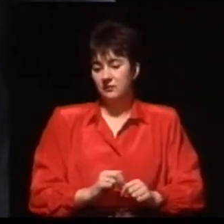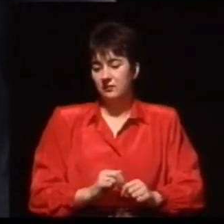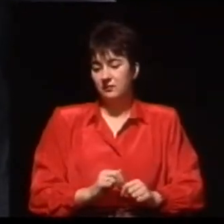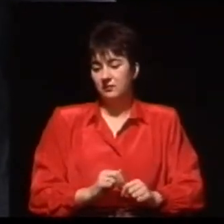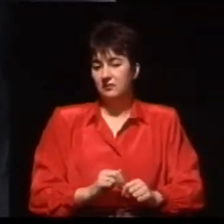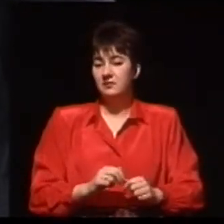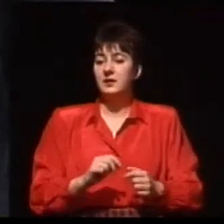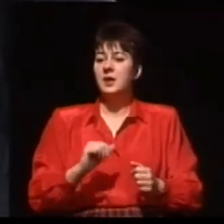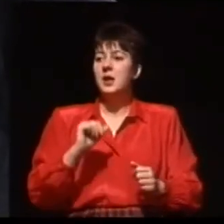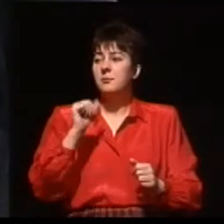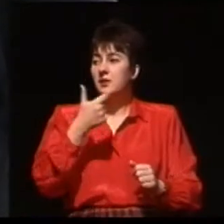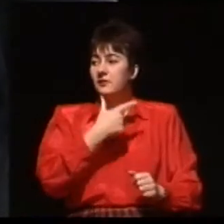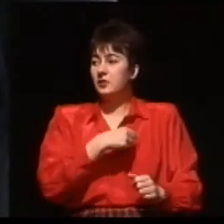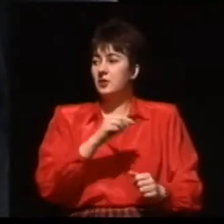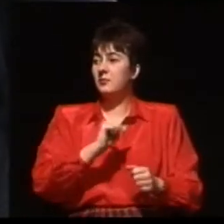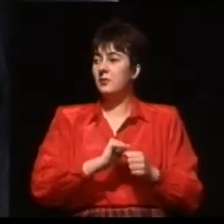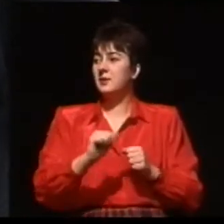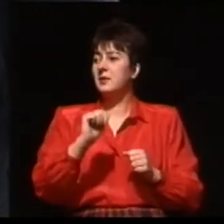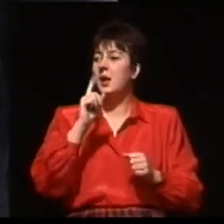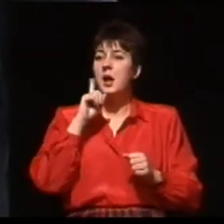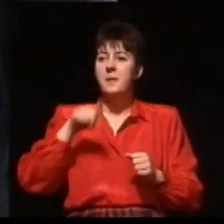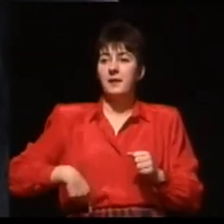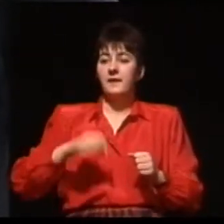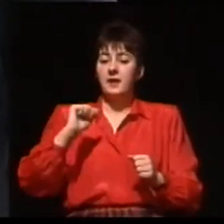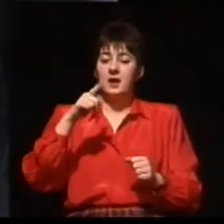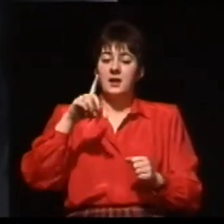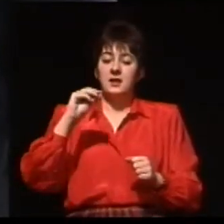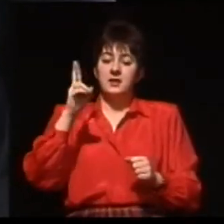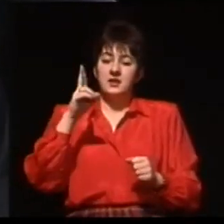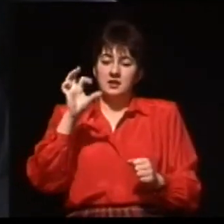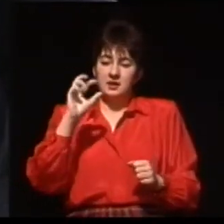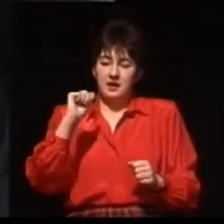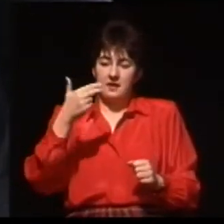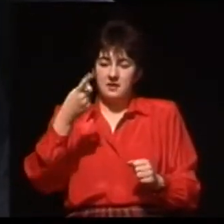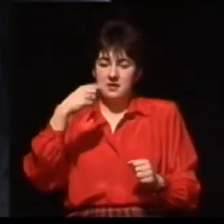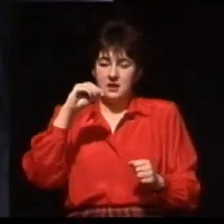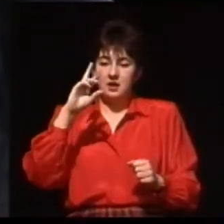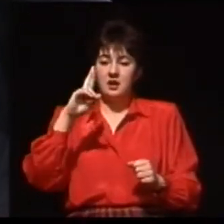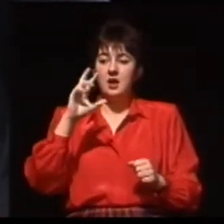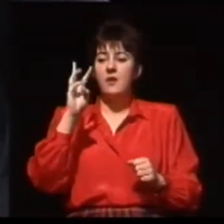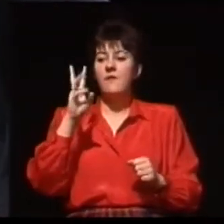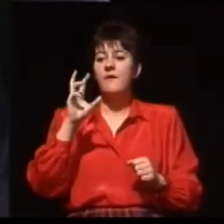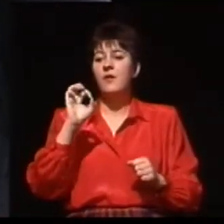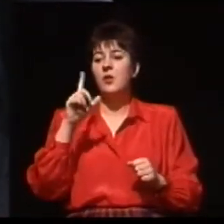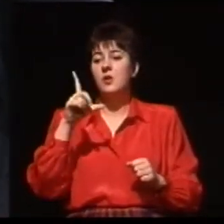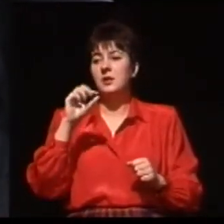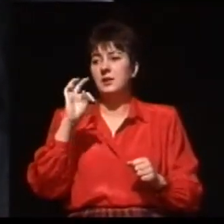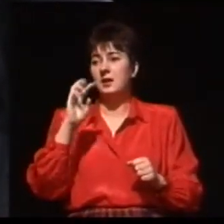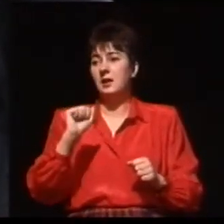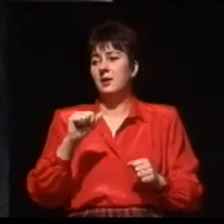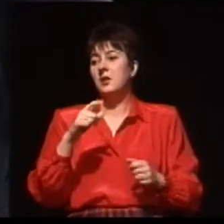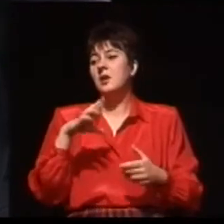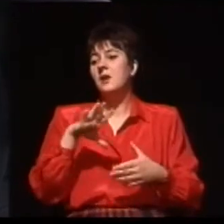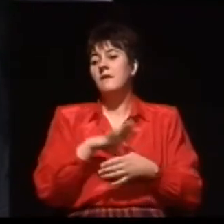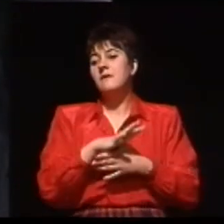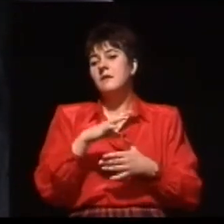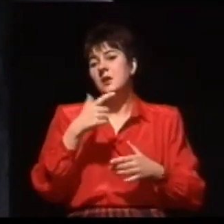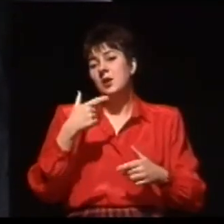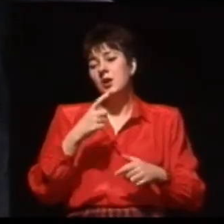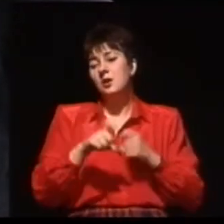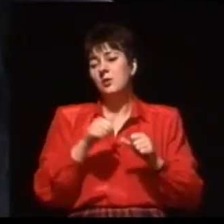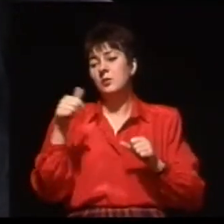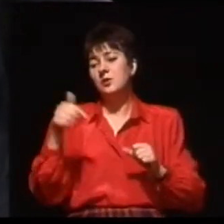Aleksander Wolta w 1790 roku, czyli ponad 200 lat temu. Natomiast w warunkach klinicznych,